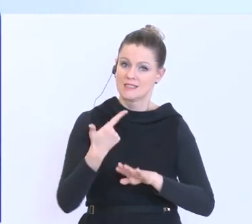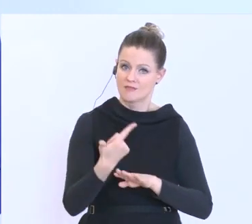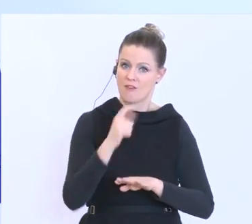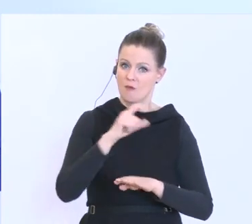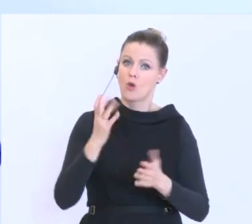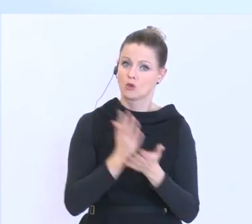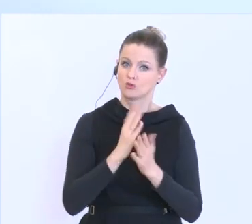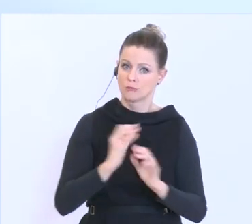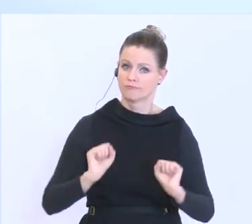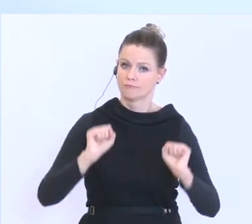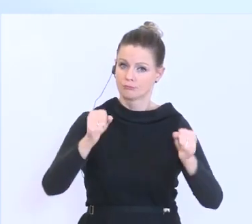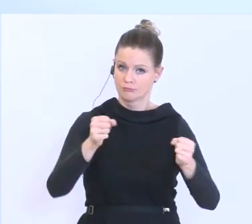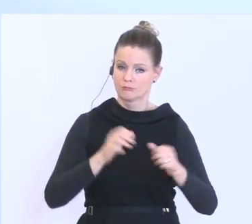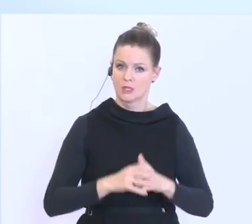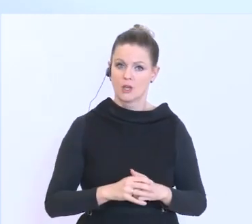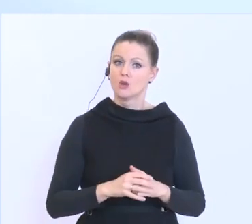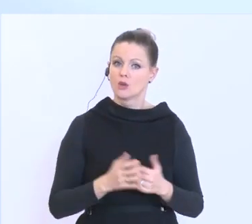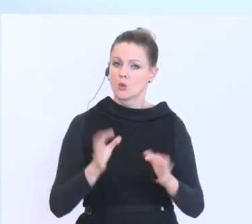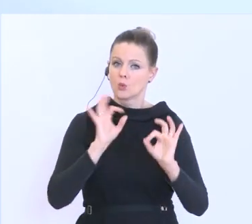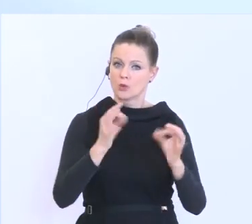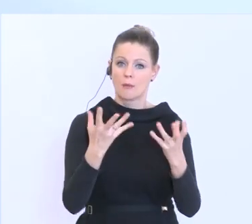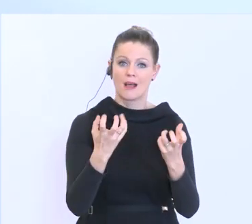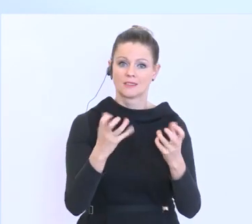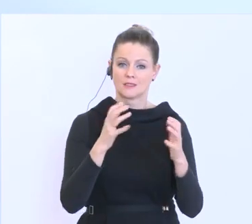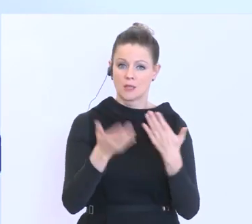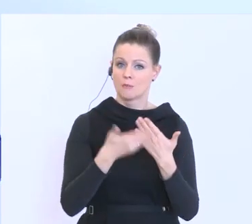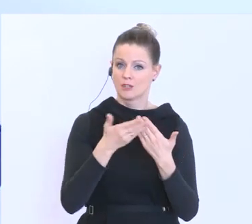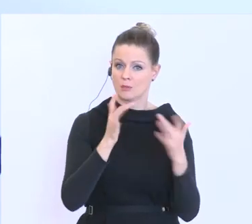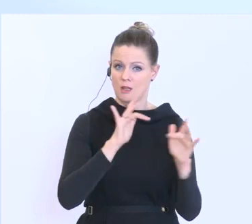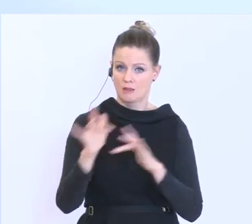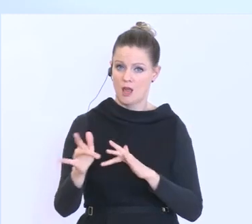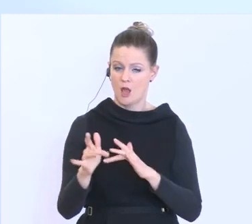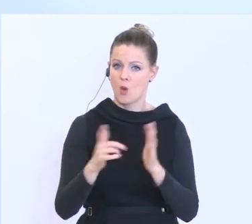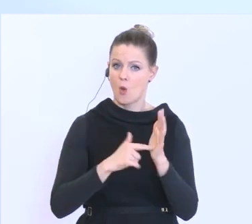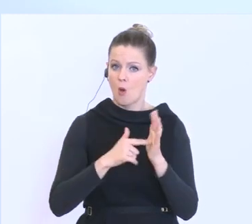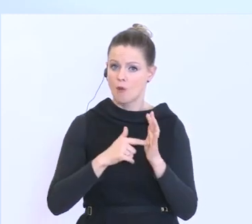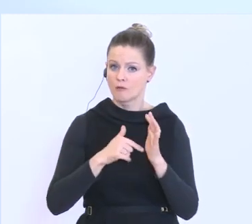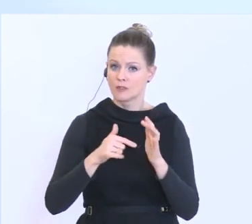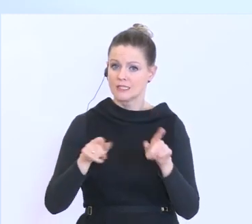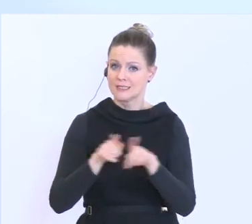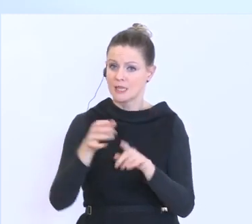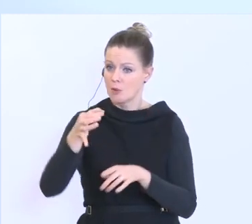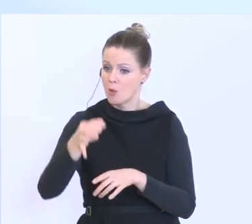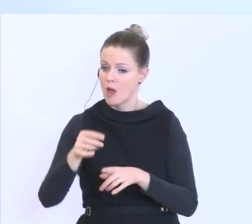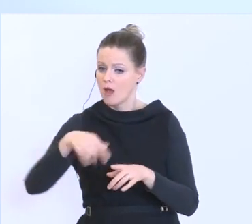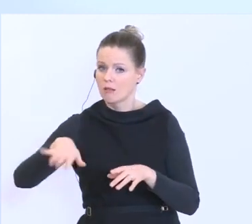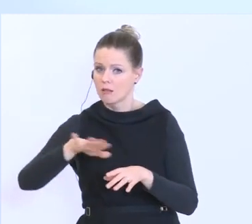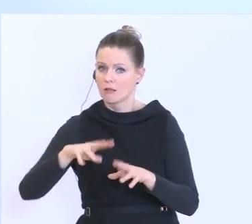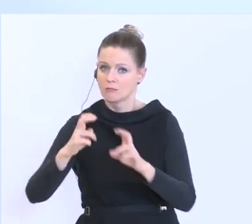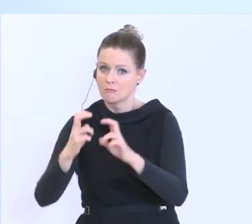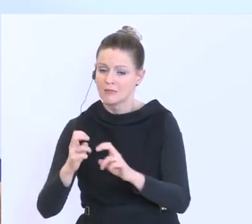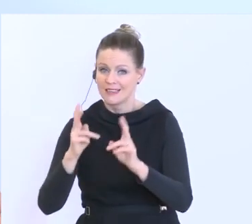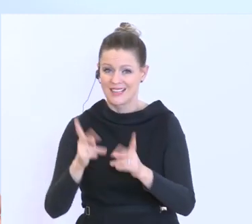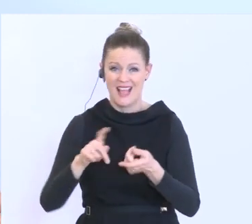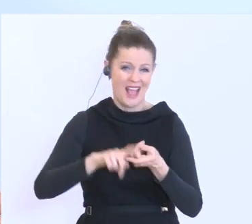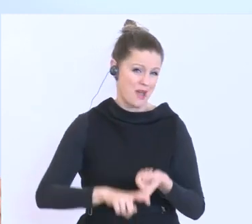geworden sind, haben sehr gute Praxisbeispiele, dass dann eben auch oft vor Ort für Unterbringung gesorgt wird. Das hängt